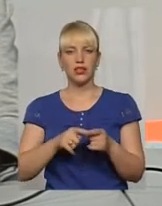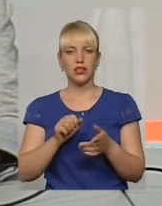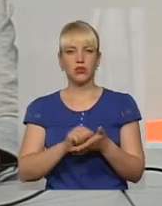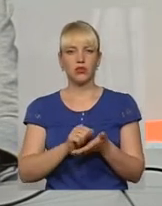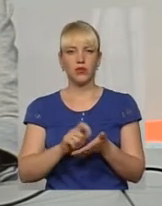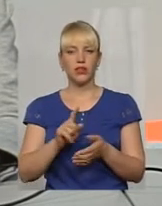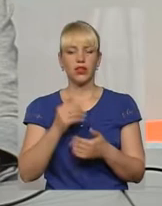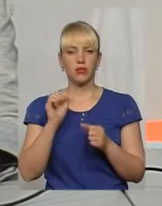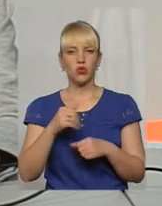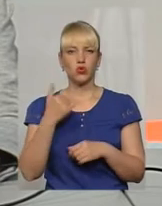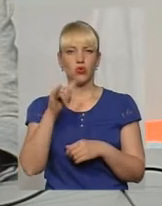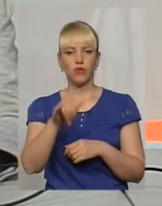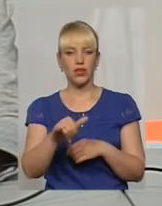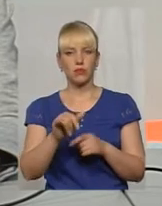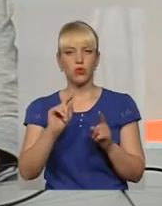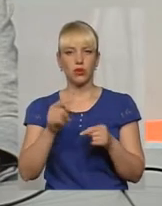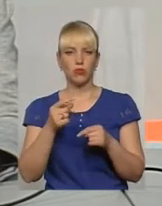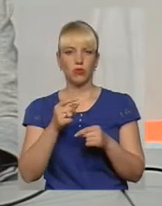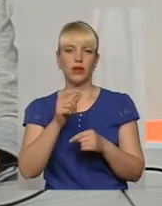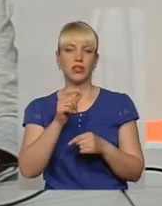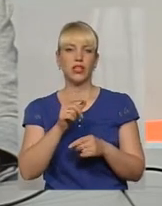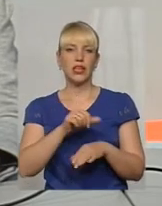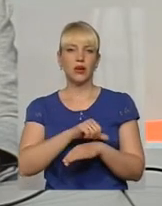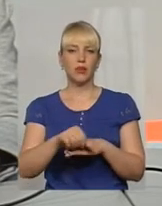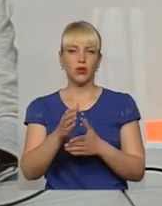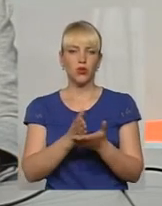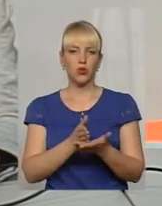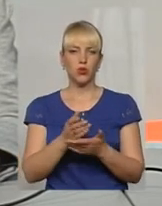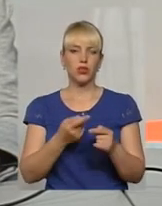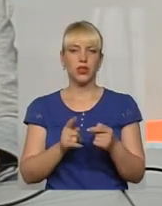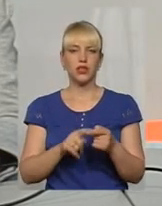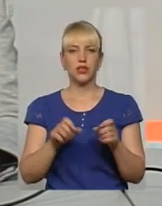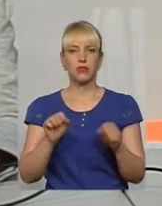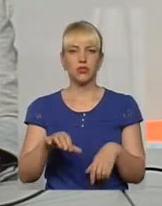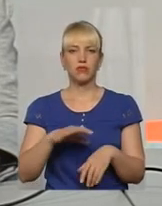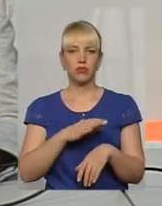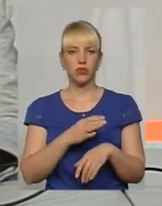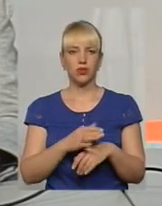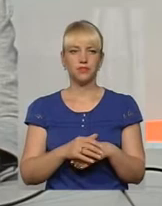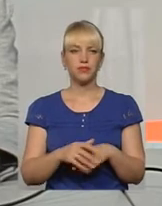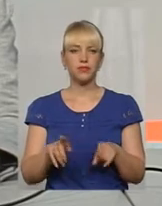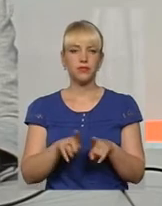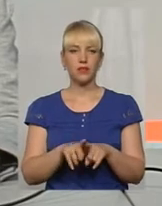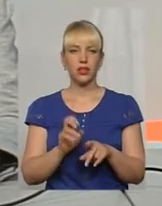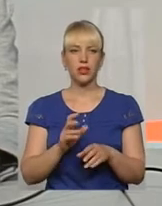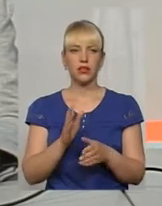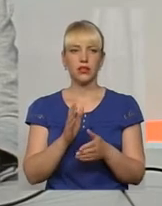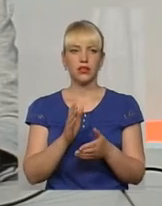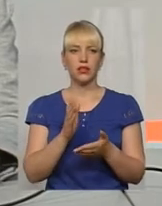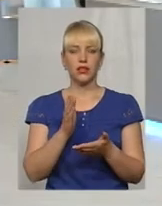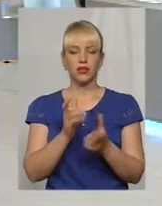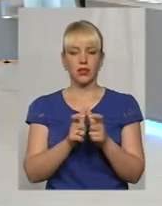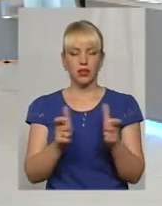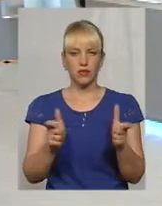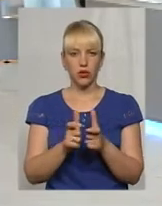які вас можуть потрупувати прикордонники. Це, можливо, бути такі, як наявність зворотнього квитка,